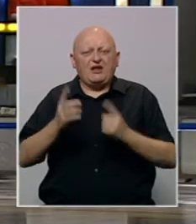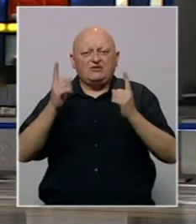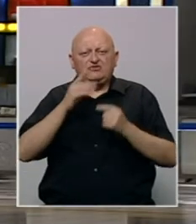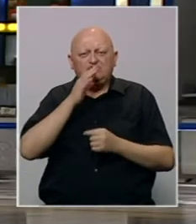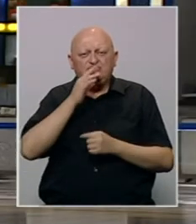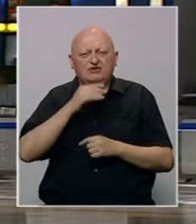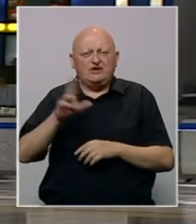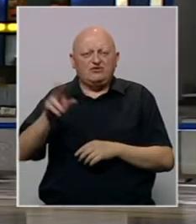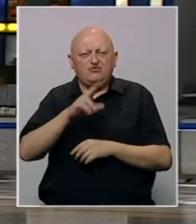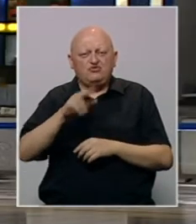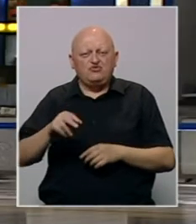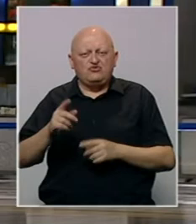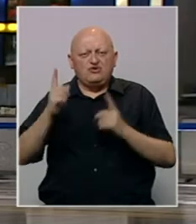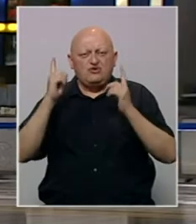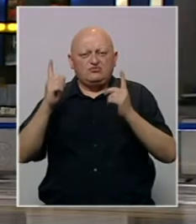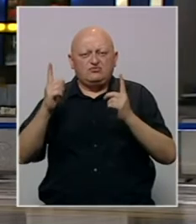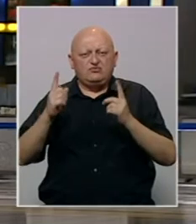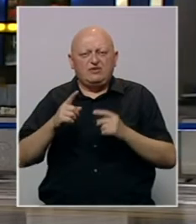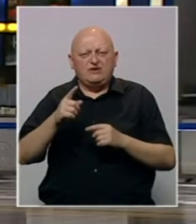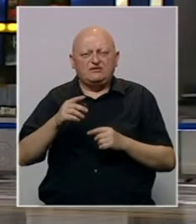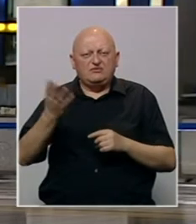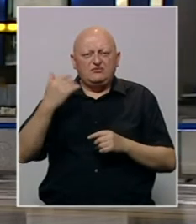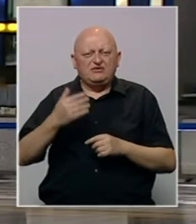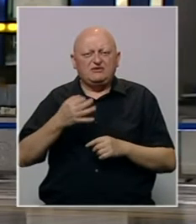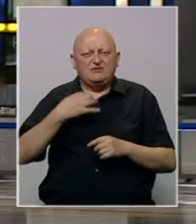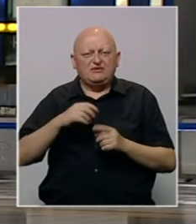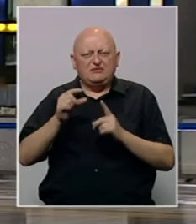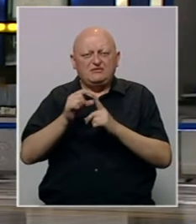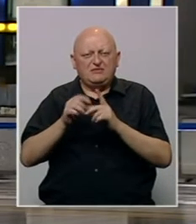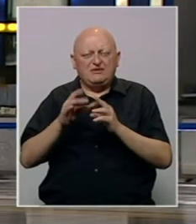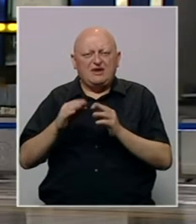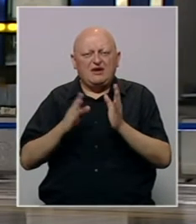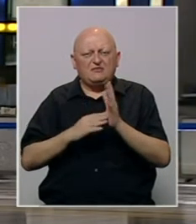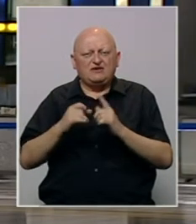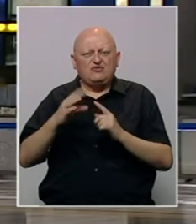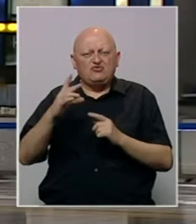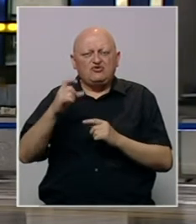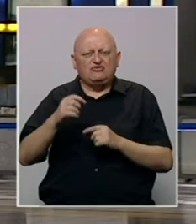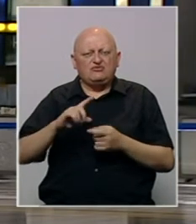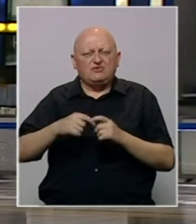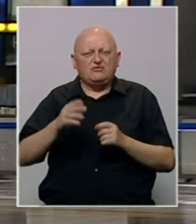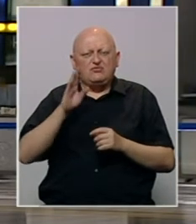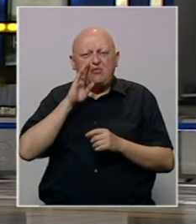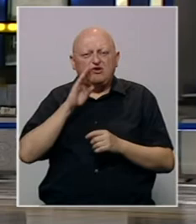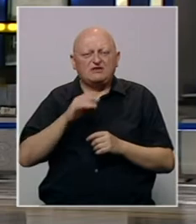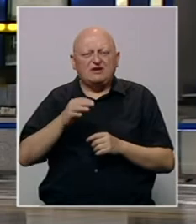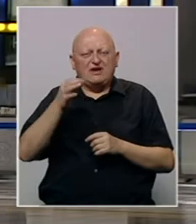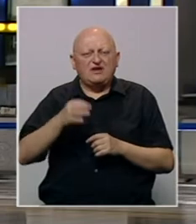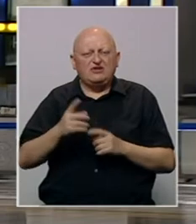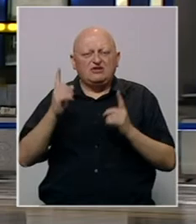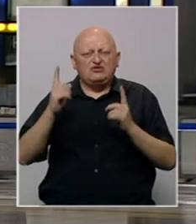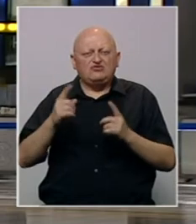Kantonalni sud u Sarajevu ukinuo je osuđujuću presudu u bivšem predsjedniku PDA Mirsadu Kukiću u predmetu Bosna.